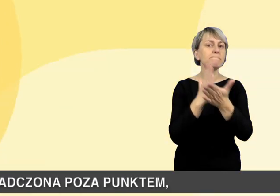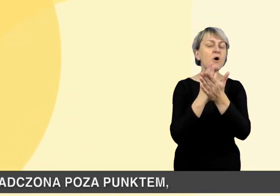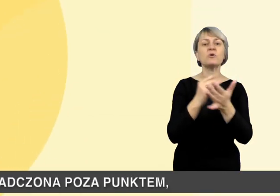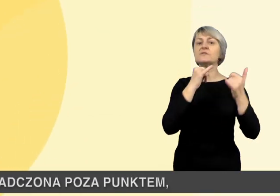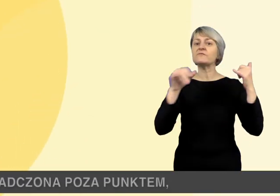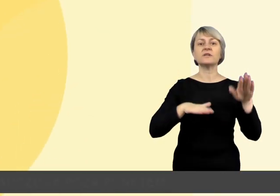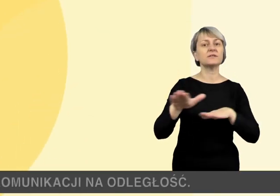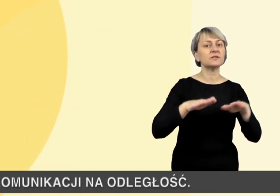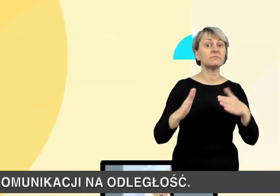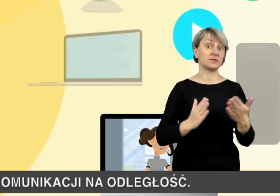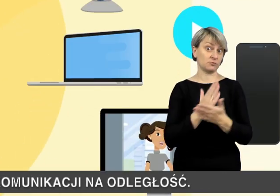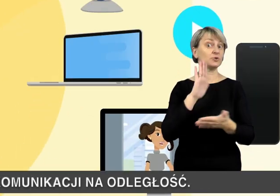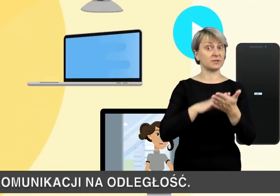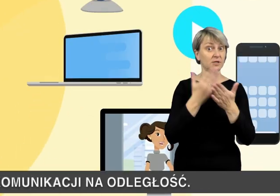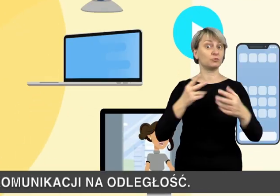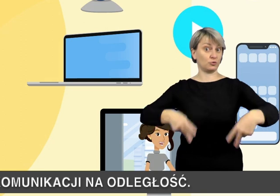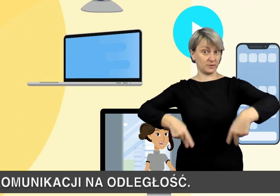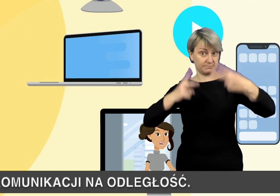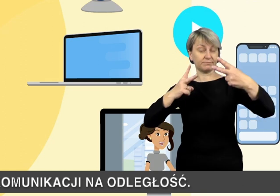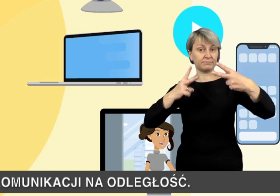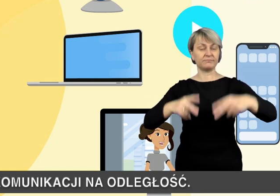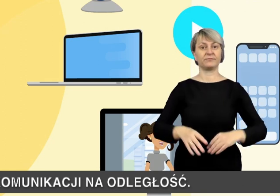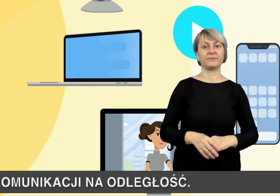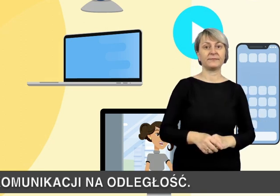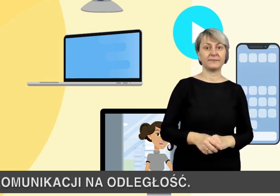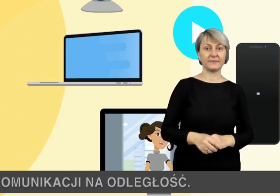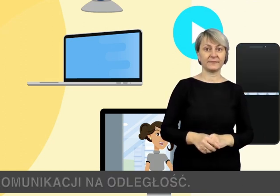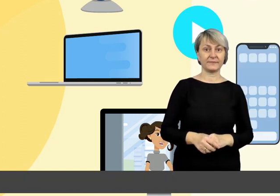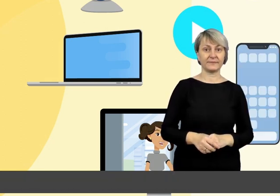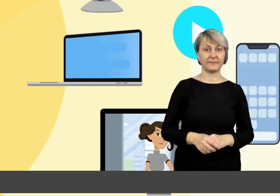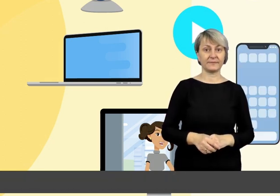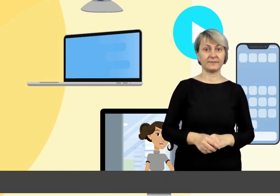świadczona poza punktem, także poprzez środki komunikacji na odległość.